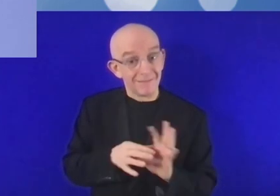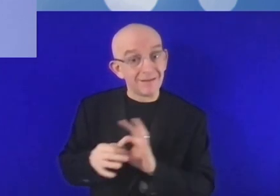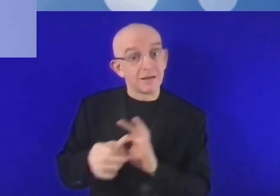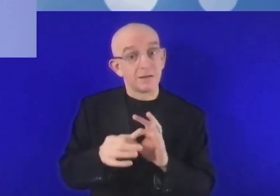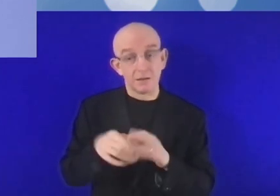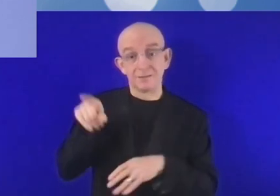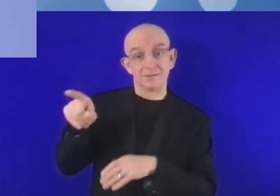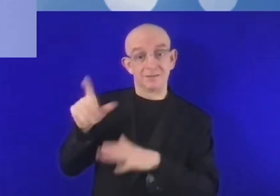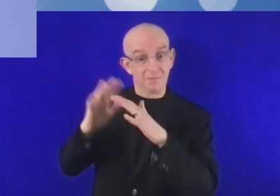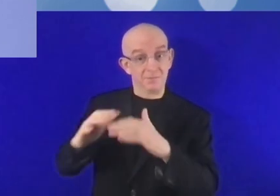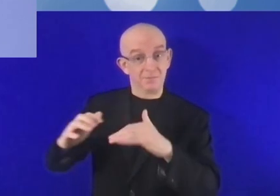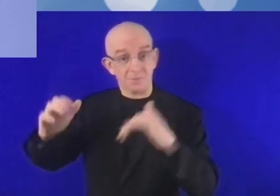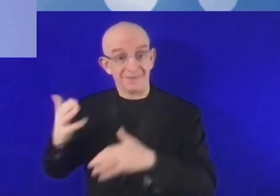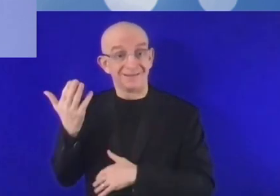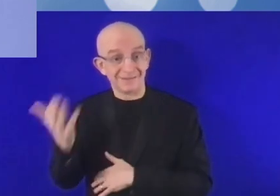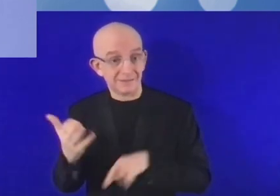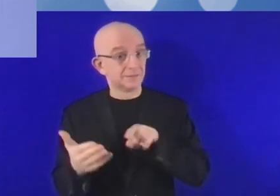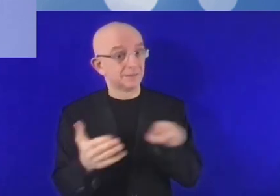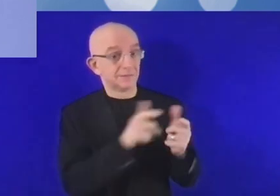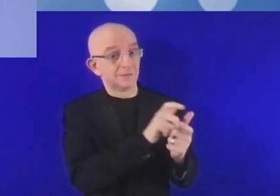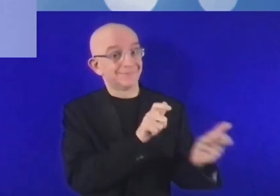ou public, est absolument indispensable.